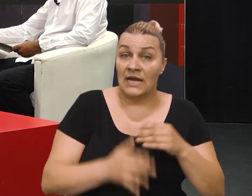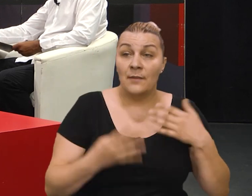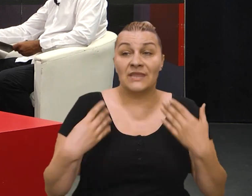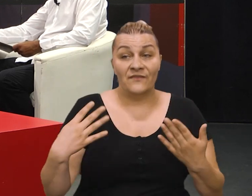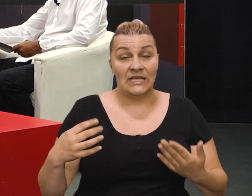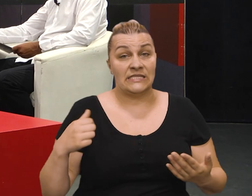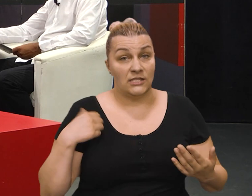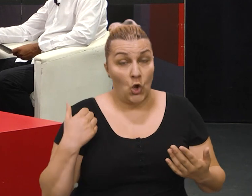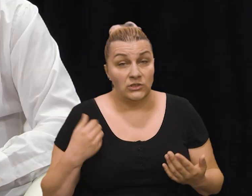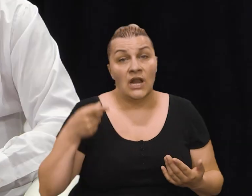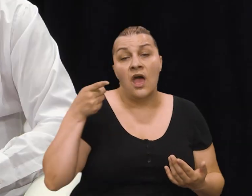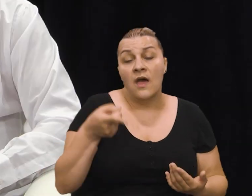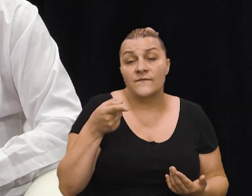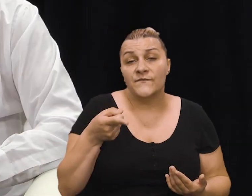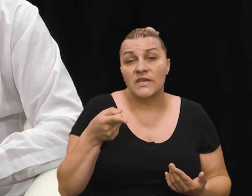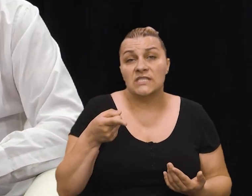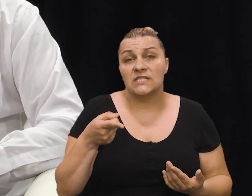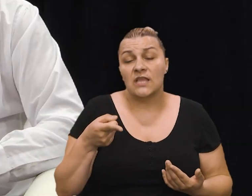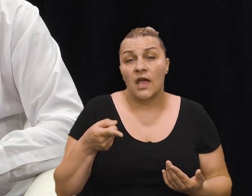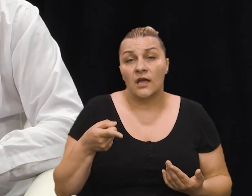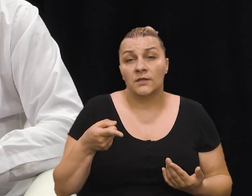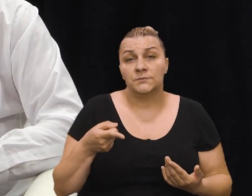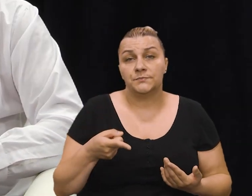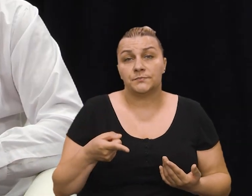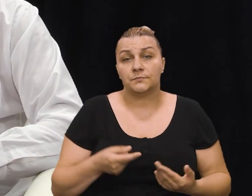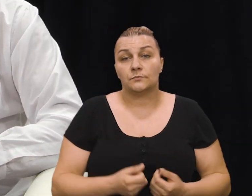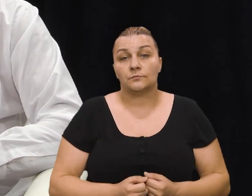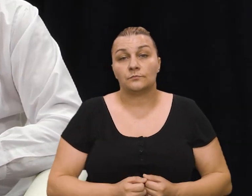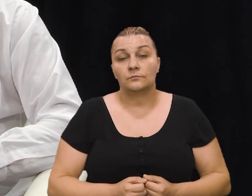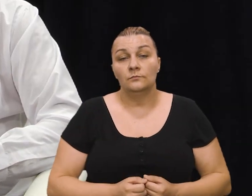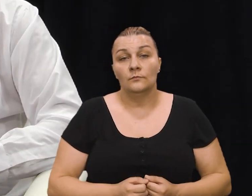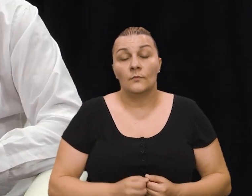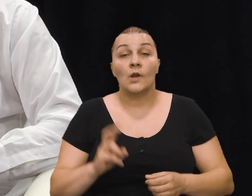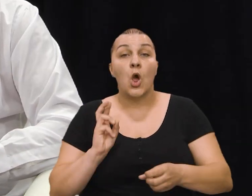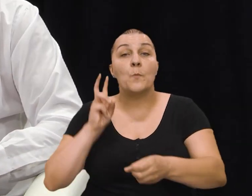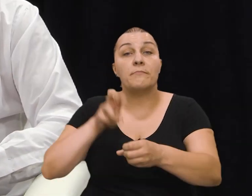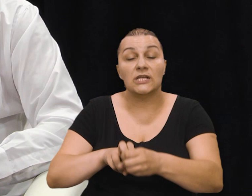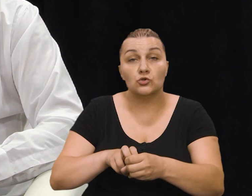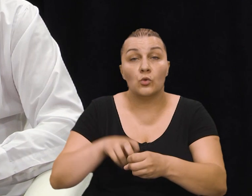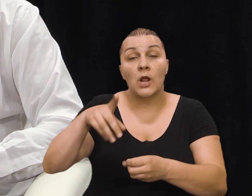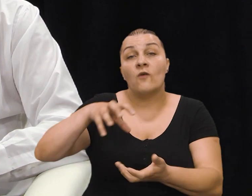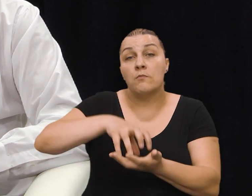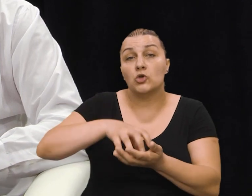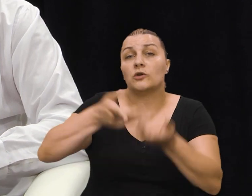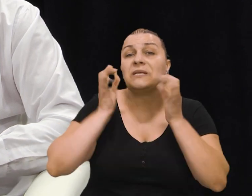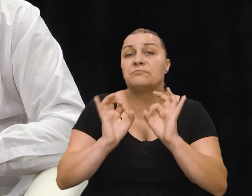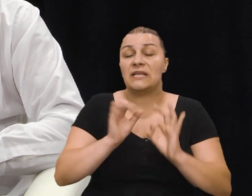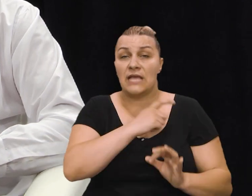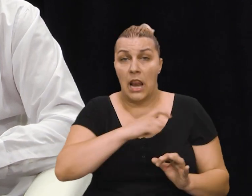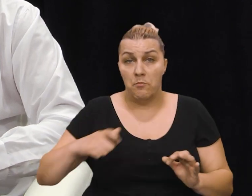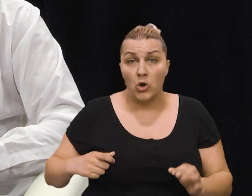Krajem 90. godine vi ste pukovnoće pristupili ste u postrobe